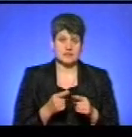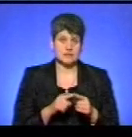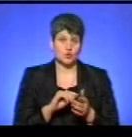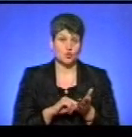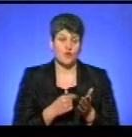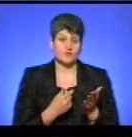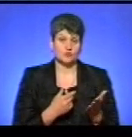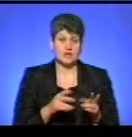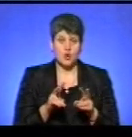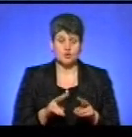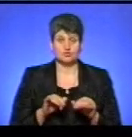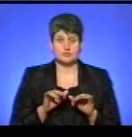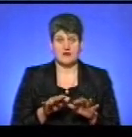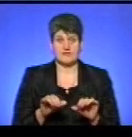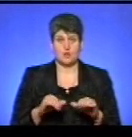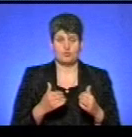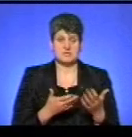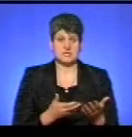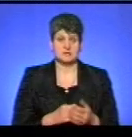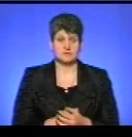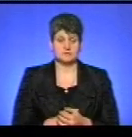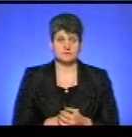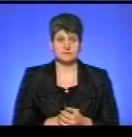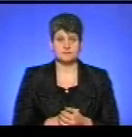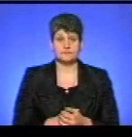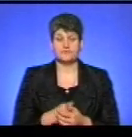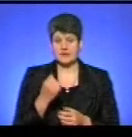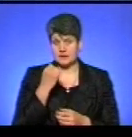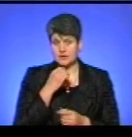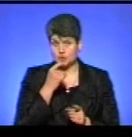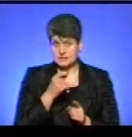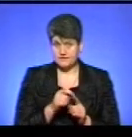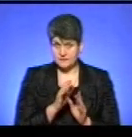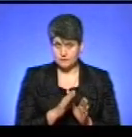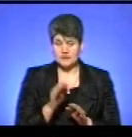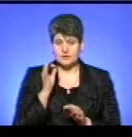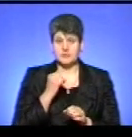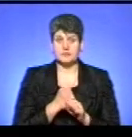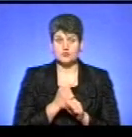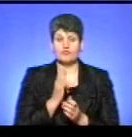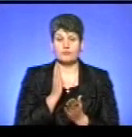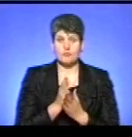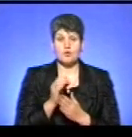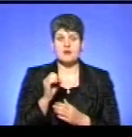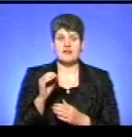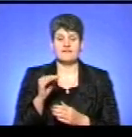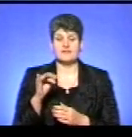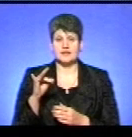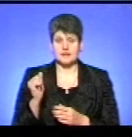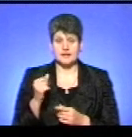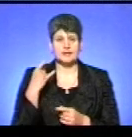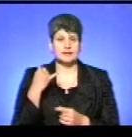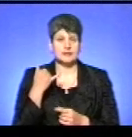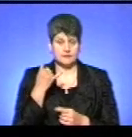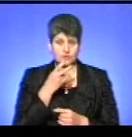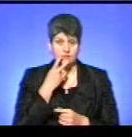довідкою для розгляду справи на комісію. Дякую за відповіді на запитання. Нагадаю, ми працюємо у прямому ефірі, і відповідно телефон студії